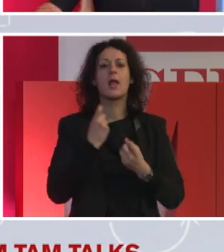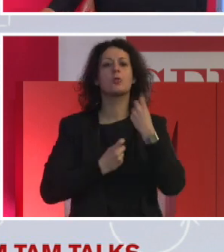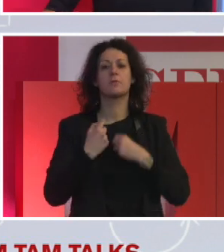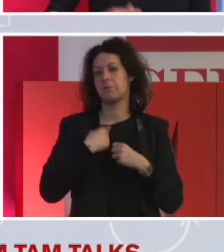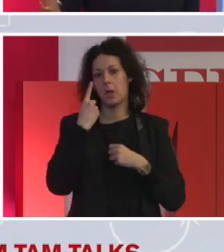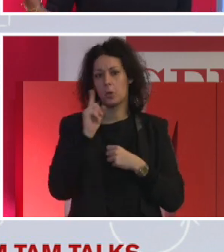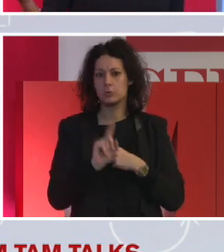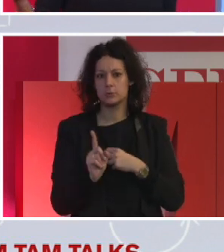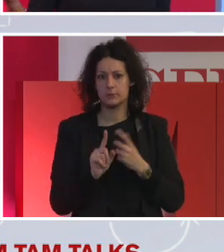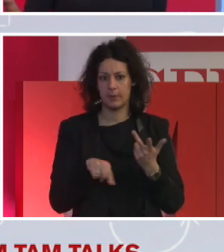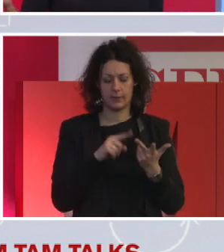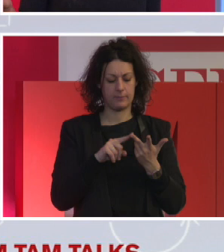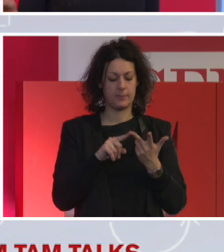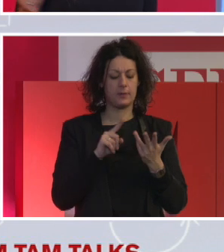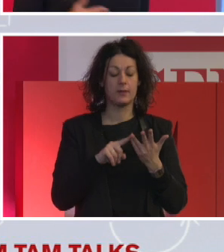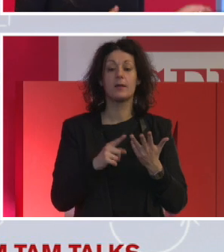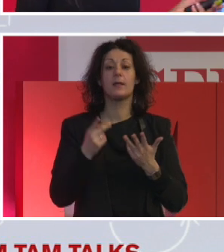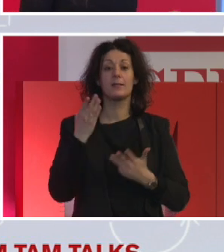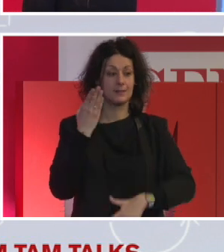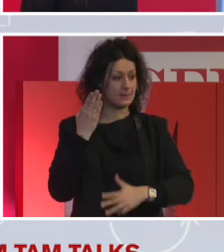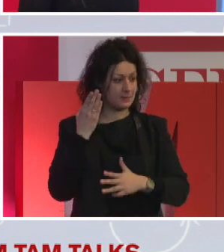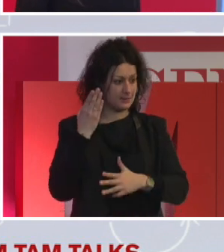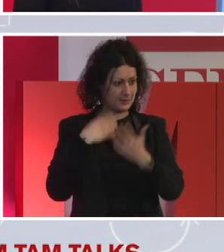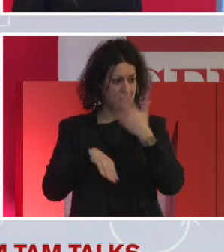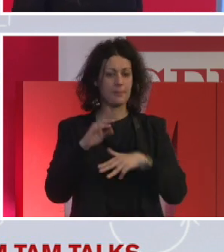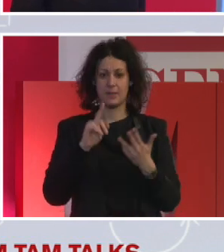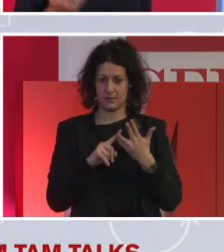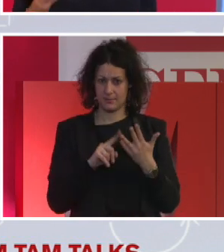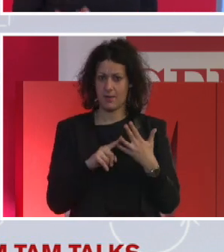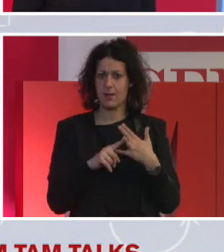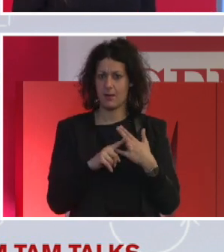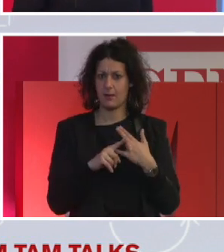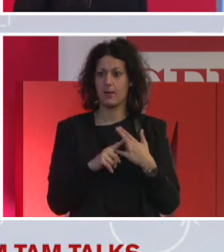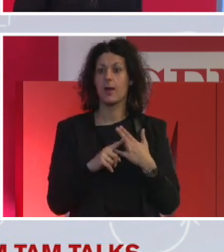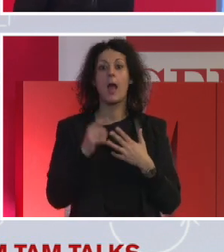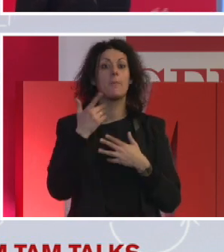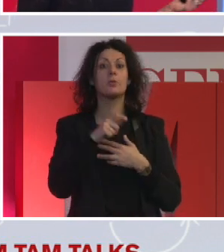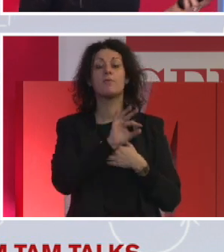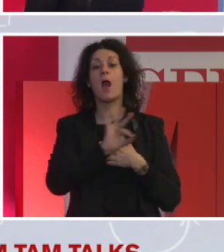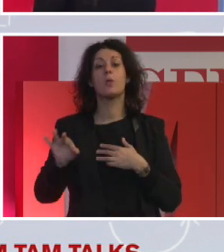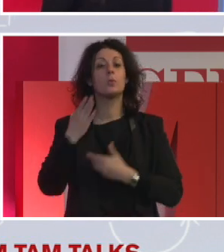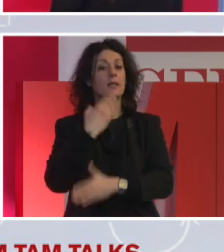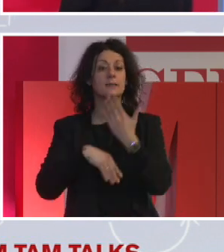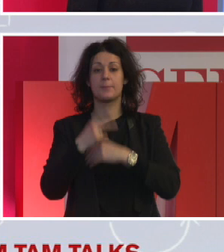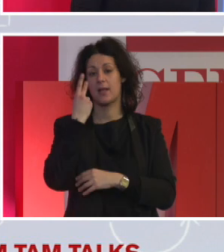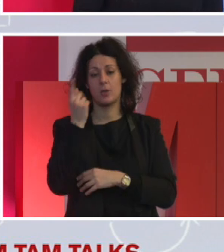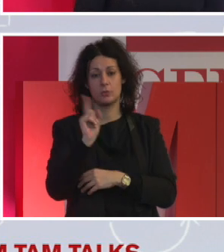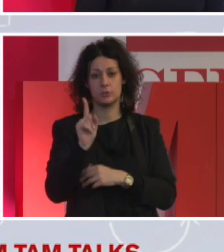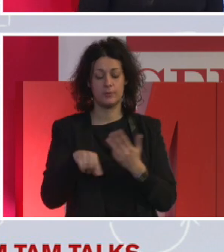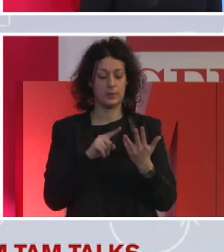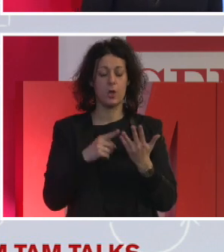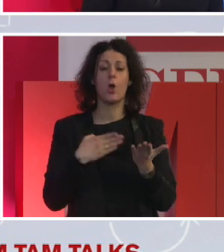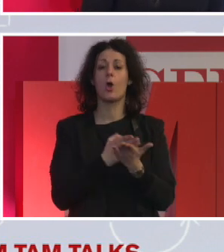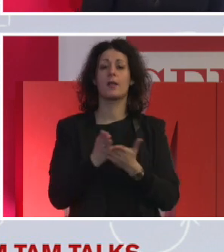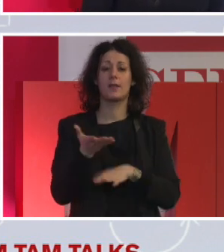Disabilità, perché non tutte sono visibili. E anche qui tantissimi lavori sono fatti, appunto, orientamento sessuale, accento,